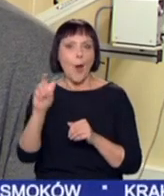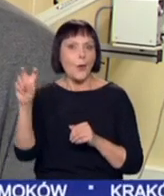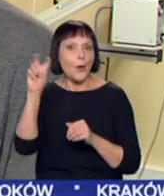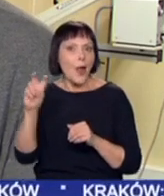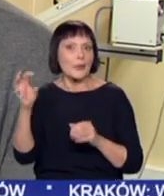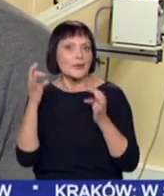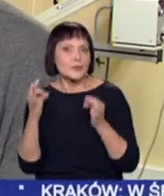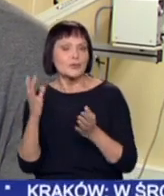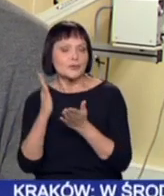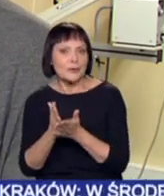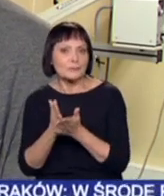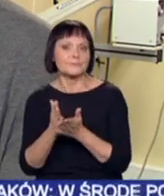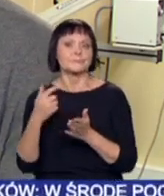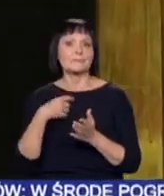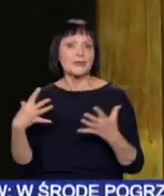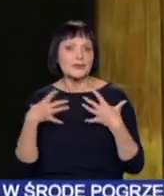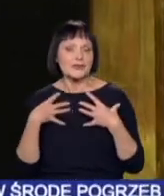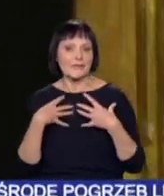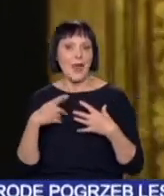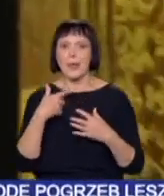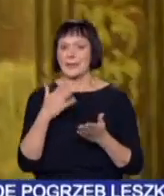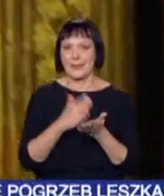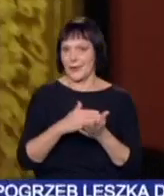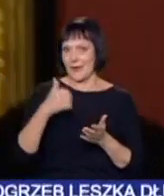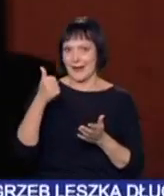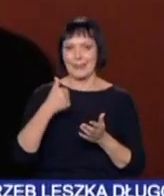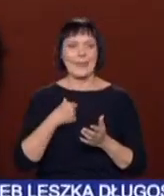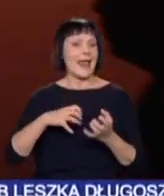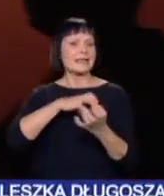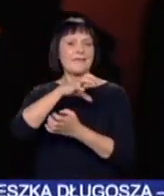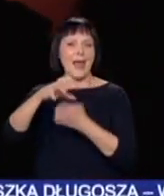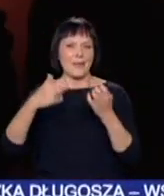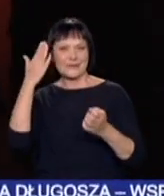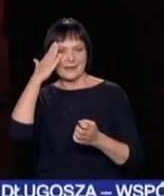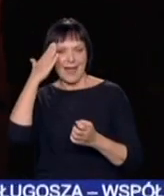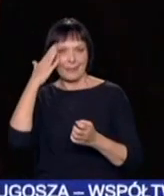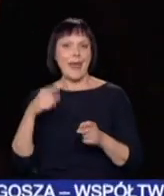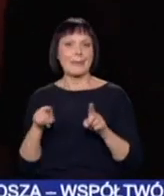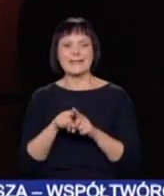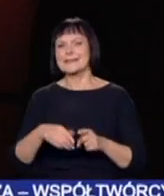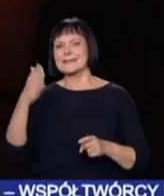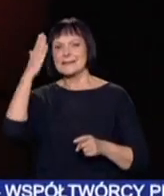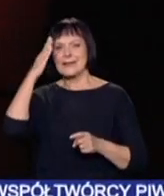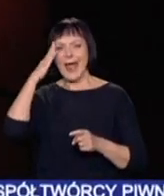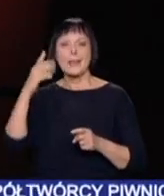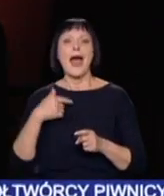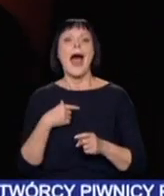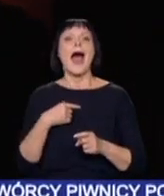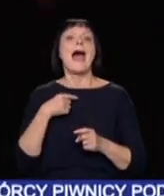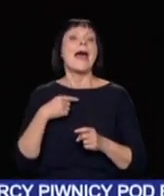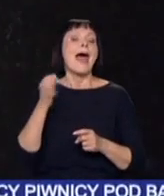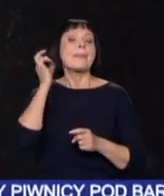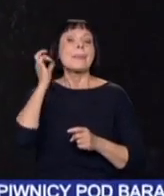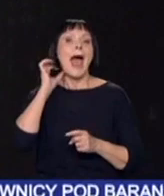zobaczyć na żywo. To nie jedyny obraz światowej sławy artysty w Polsce. Najsłynniejsza jest bez wątpienia dama z